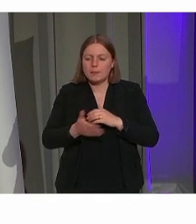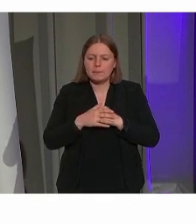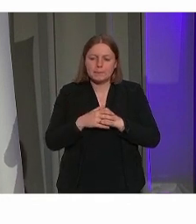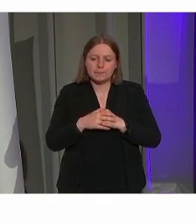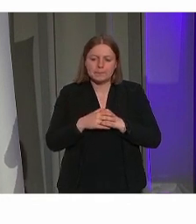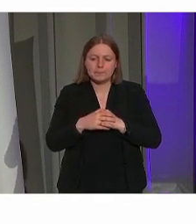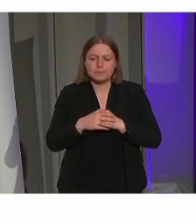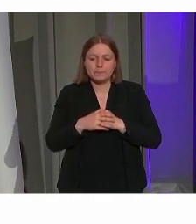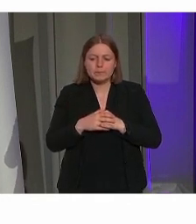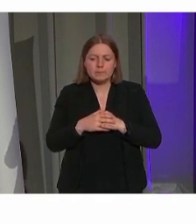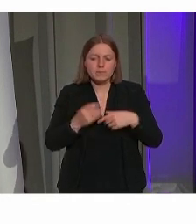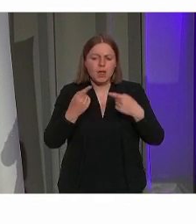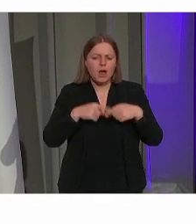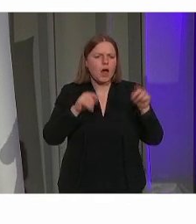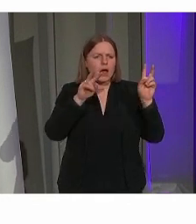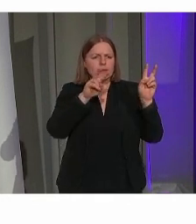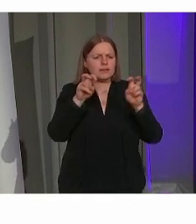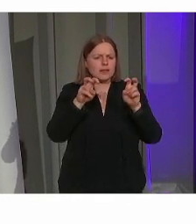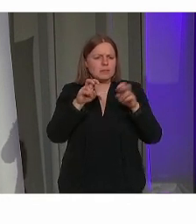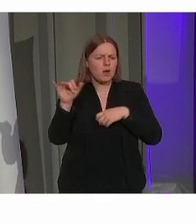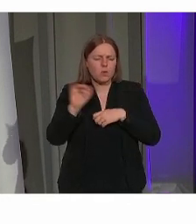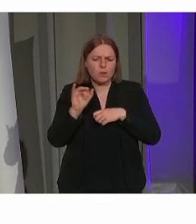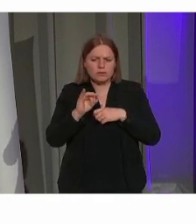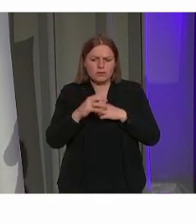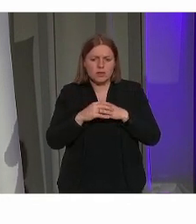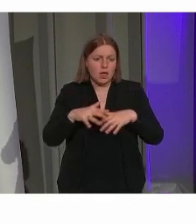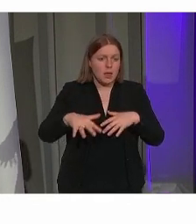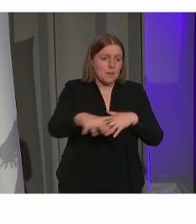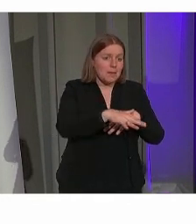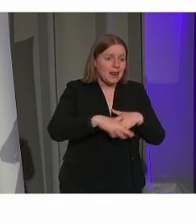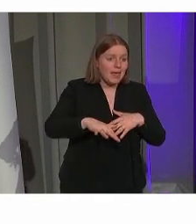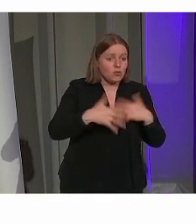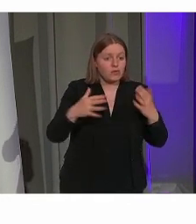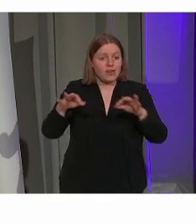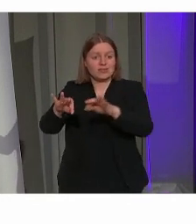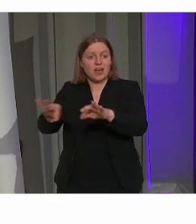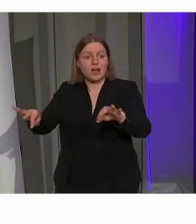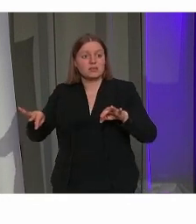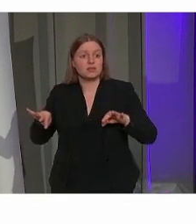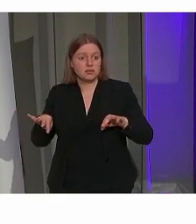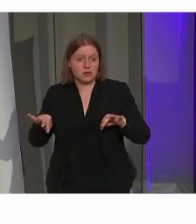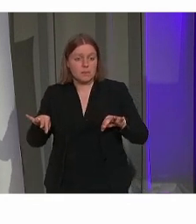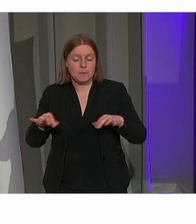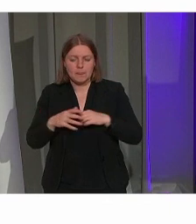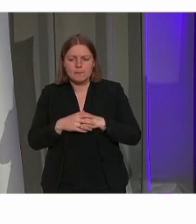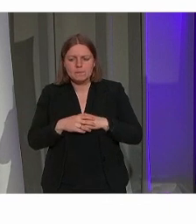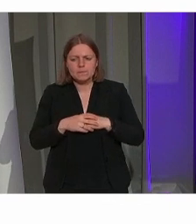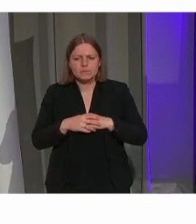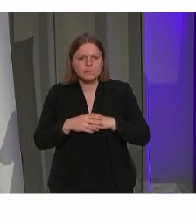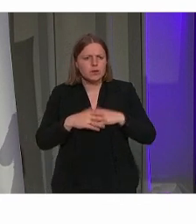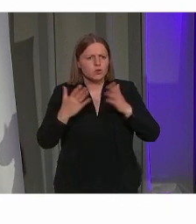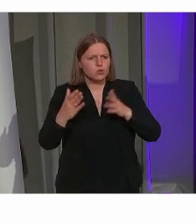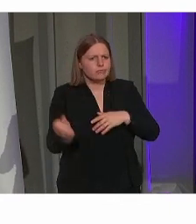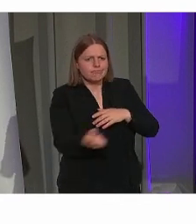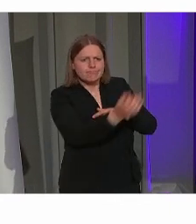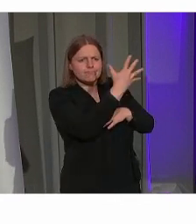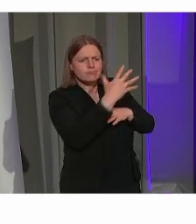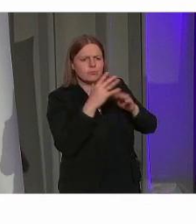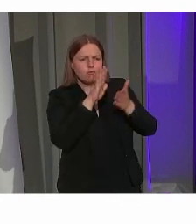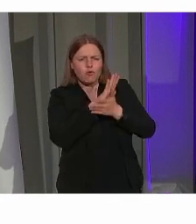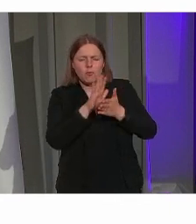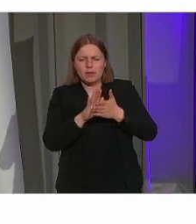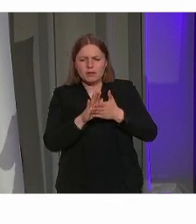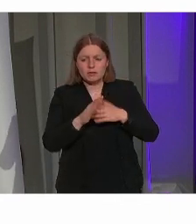Een ander topic binnen openbare ruimte is pleinen en terrassen. Ik projecteer hier een voorbeeld,